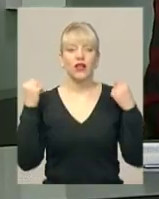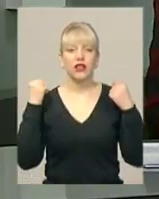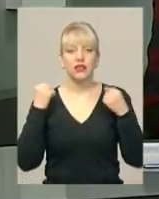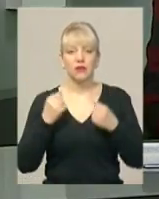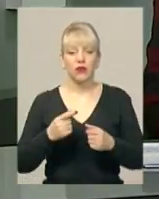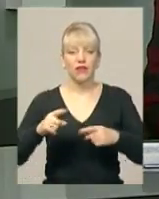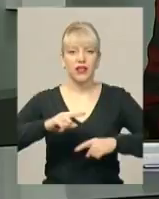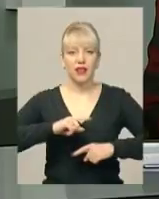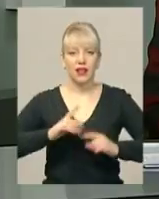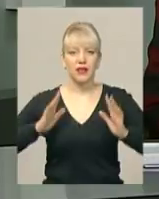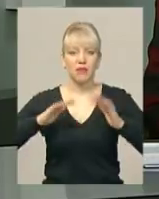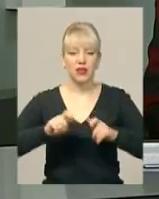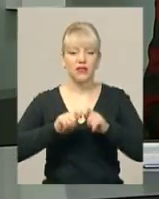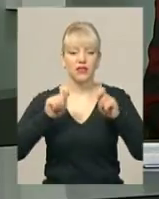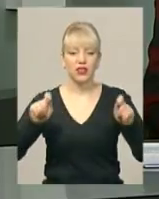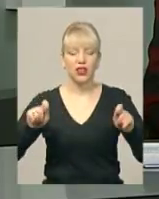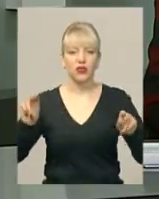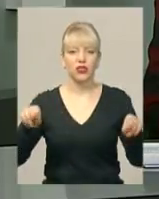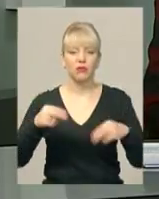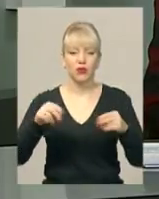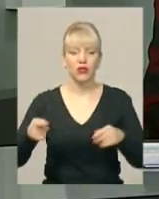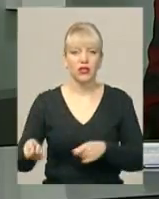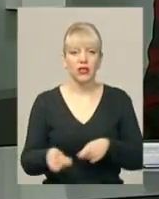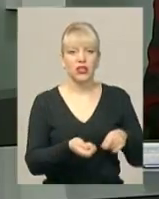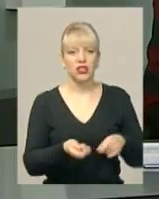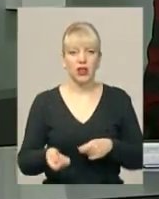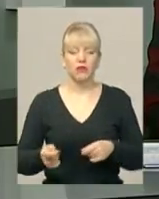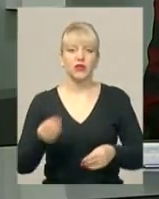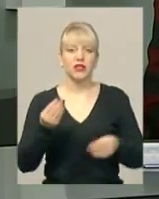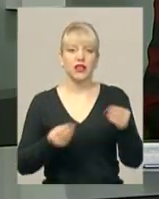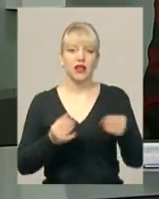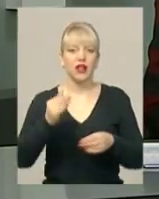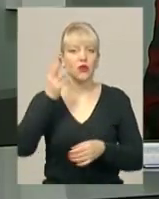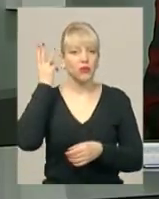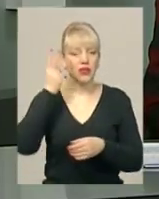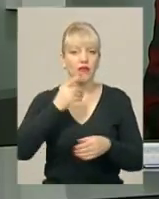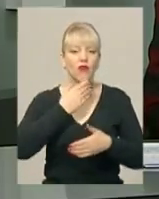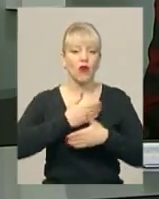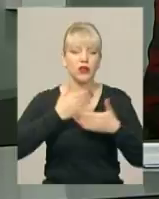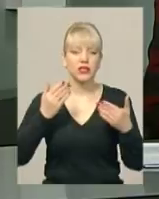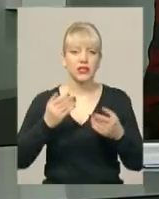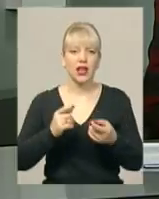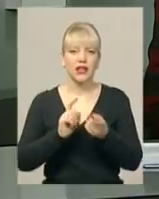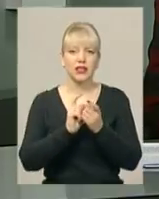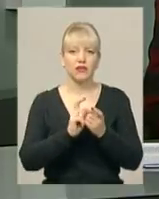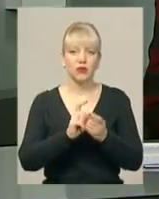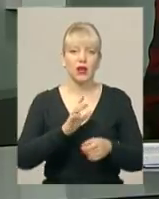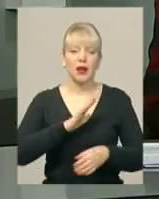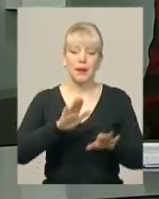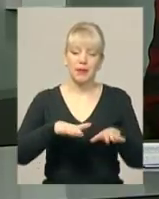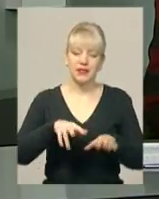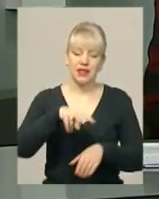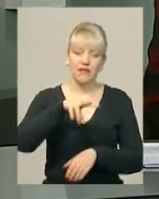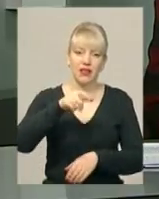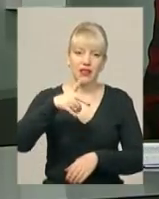Фінальний матч відкритого чемпіонату міста з хокею з Шайбою зіграли у Хмельницькому. В останньому дво бої зійшлися місцевий легіон та галецький ведмеді з